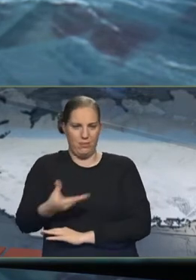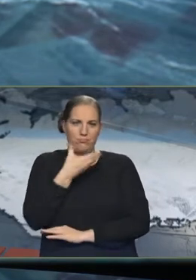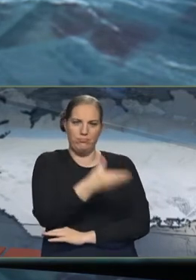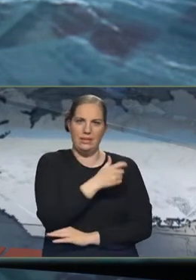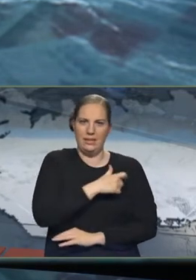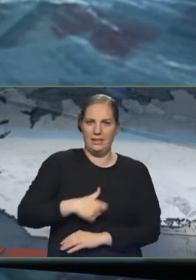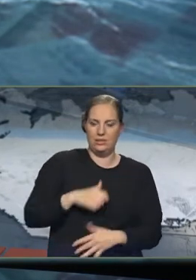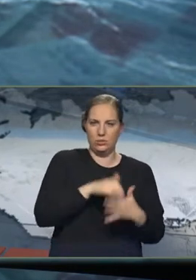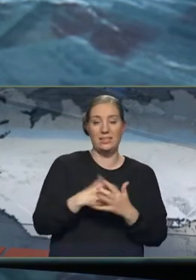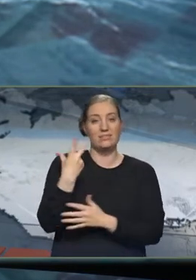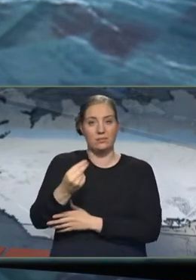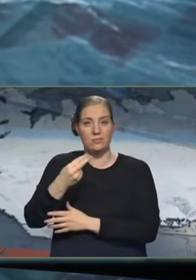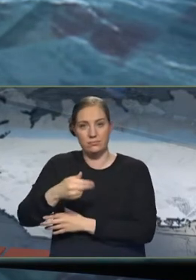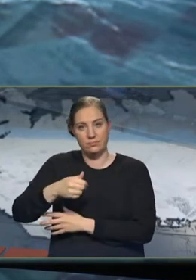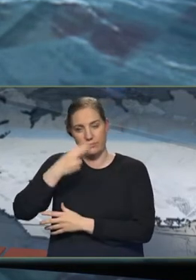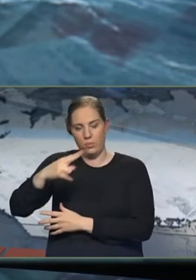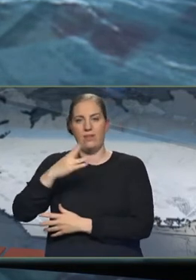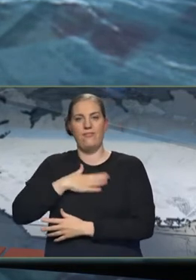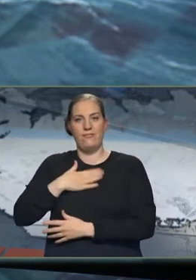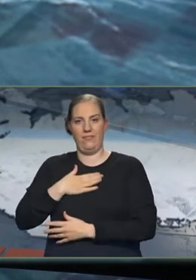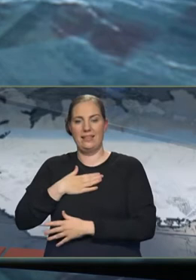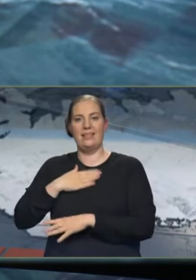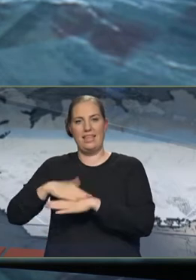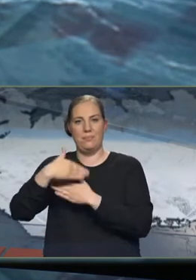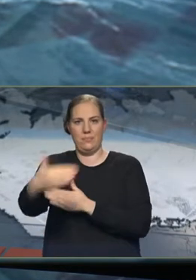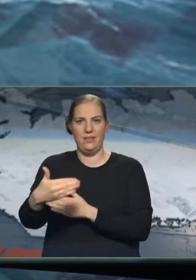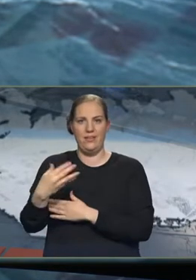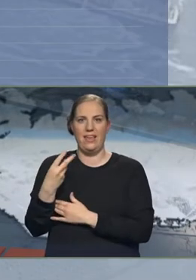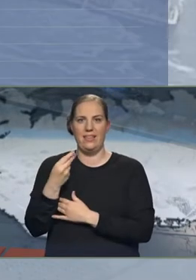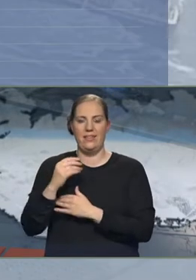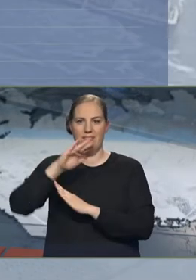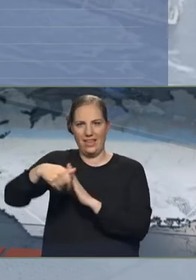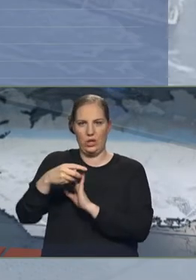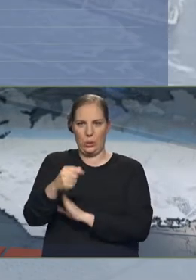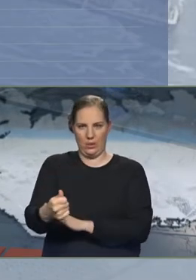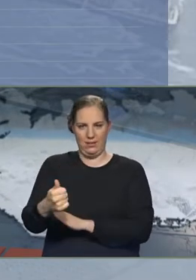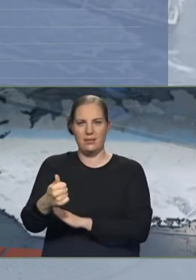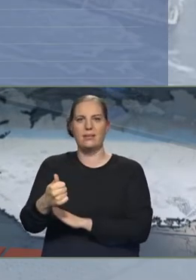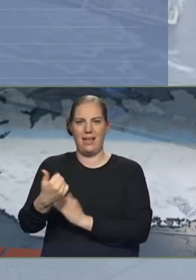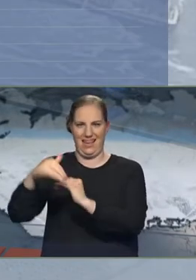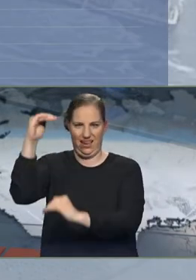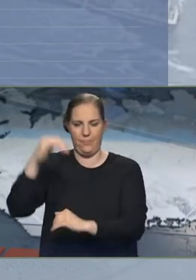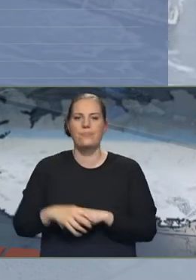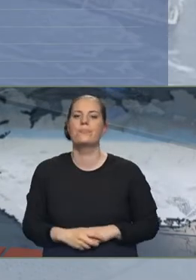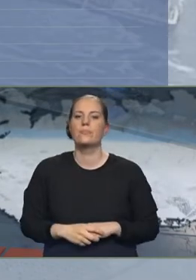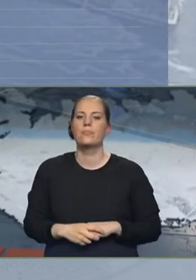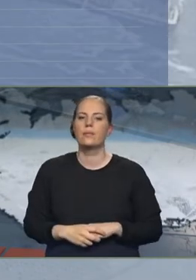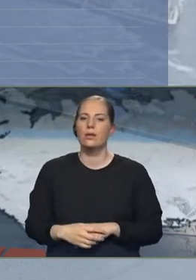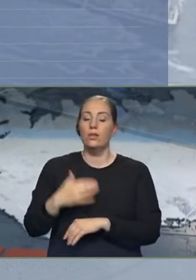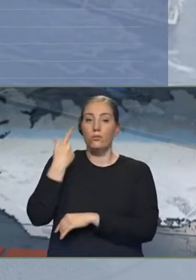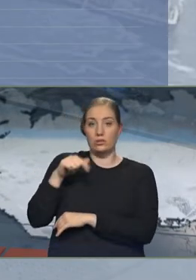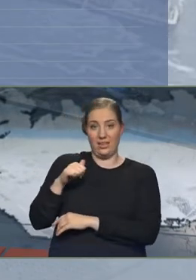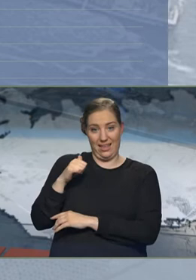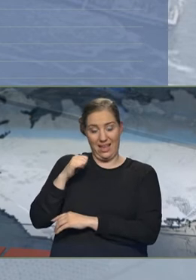vill hækka veiðigjöldin tímabendið til að bregðast við miklu atvinnuleysi. Samkvæmt samantægt feiskistofu voru álöð veiðigjöld árið